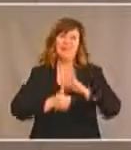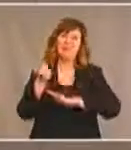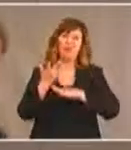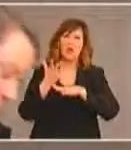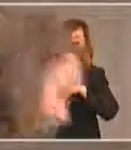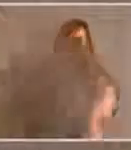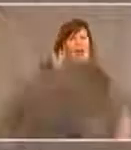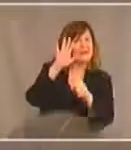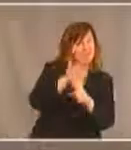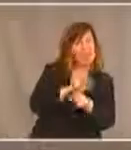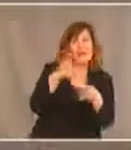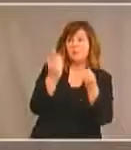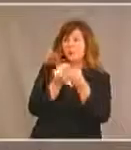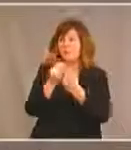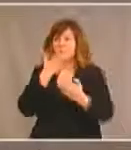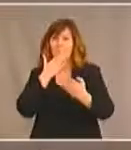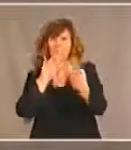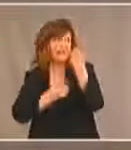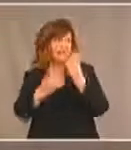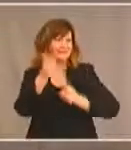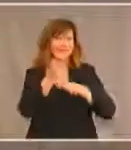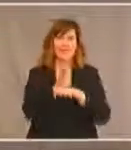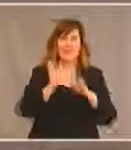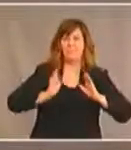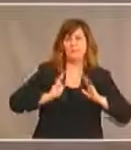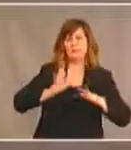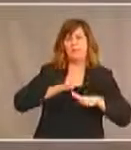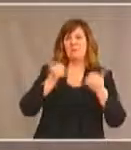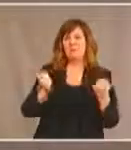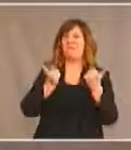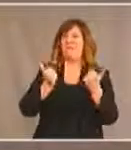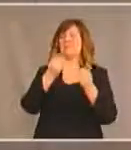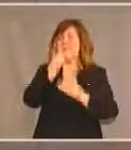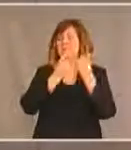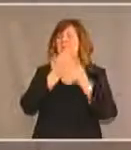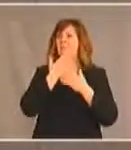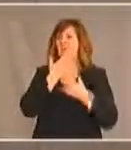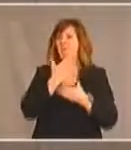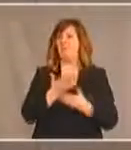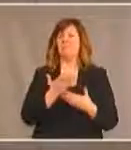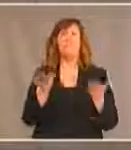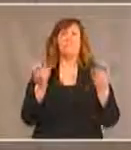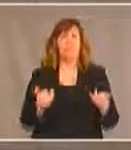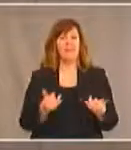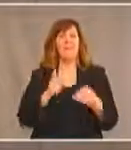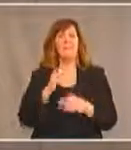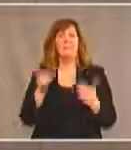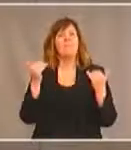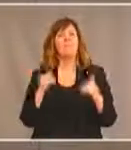reçu plusieurs bonnes questions avant la pause et je vais donc vous présenter notre prochain invité